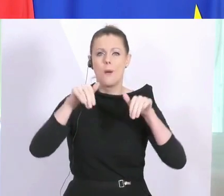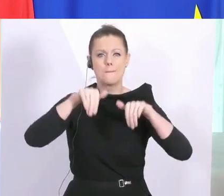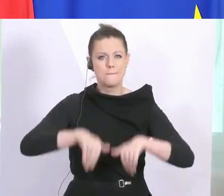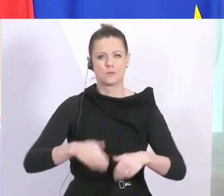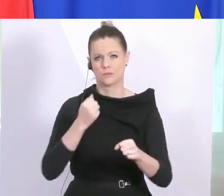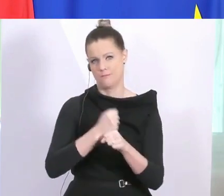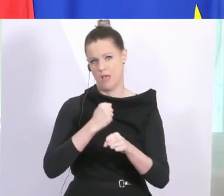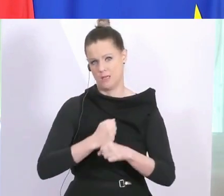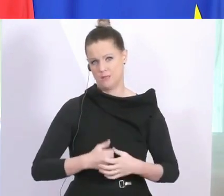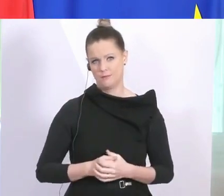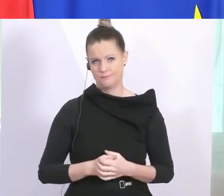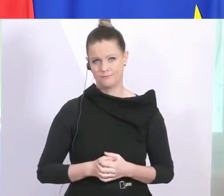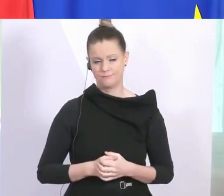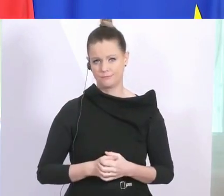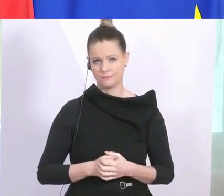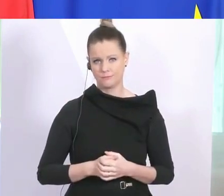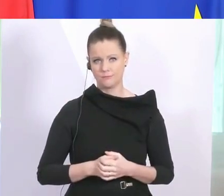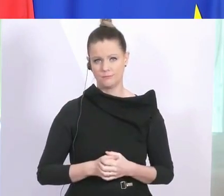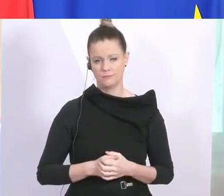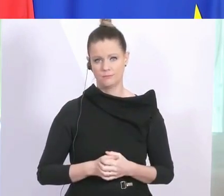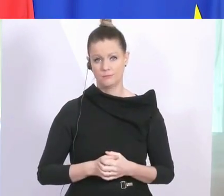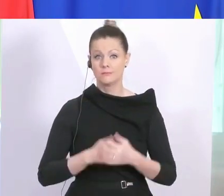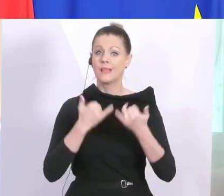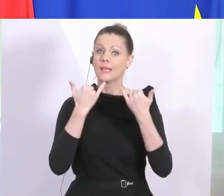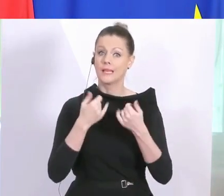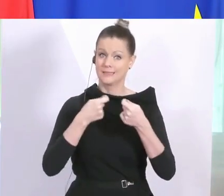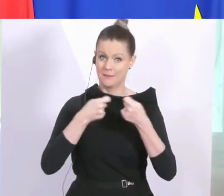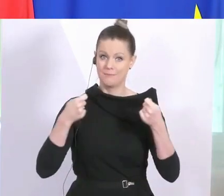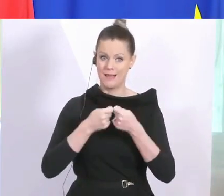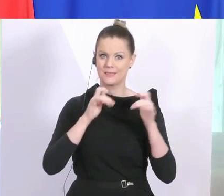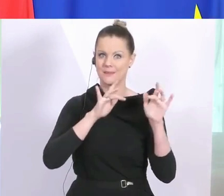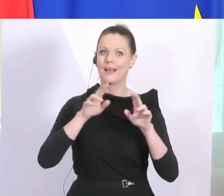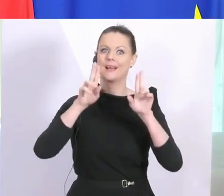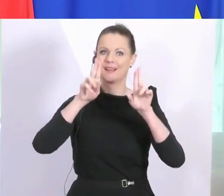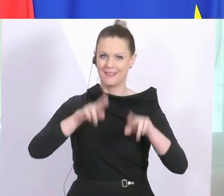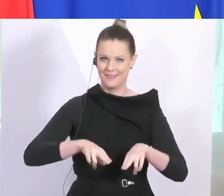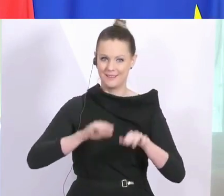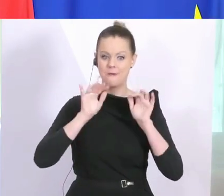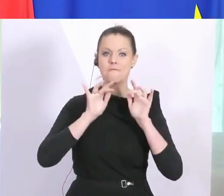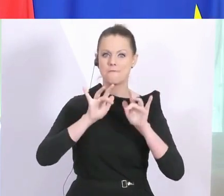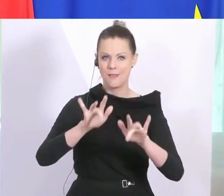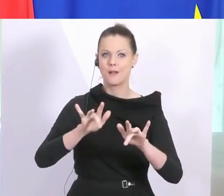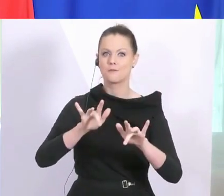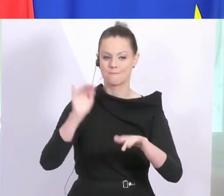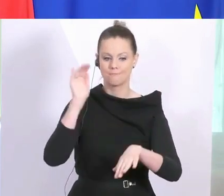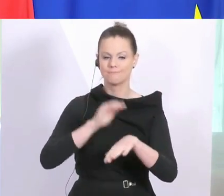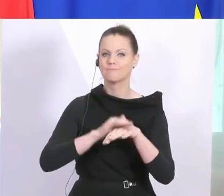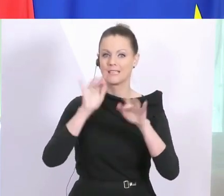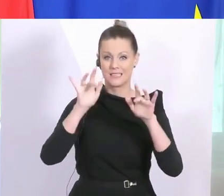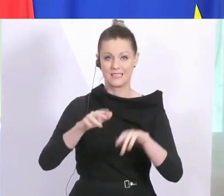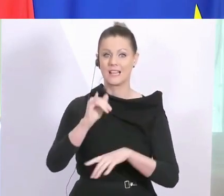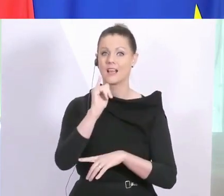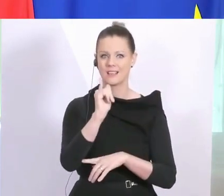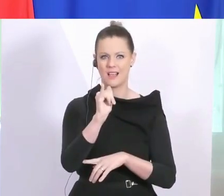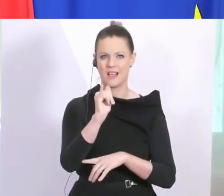reduzieren. Die Maßnahmen, die wir setzen, sind die richtigen, sie zeigen Wirkung, aber wir müssen